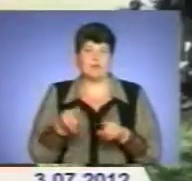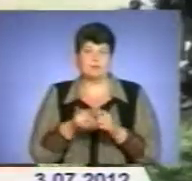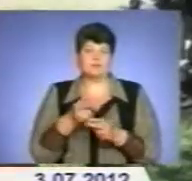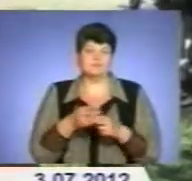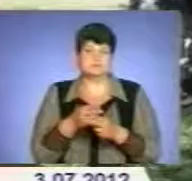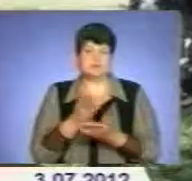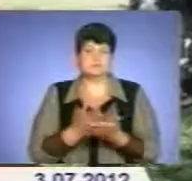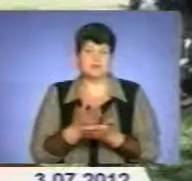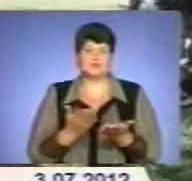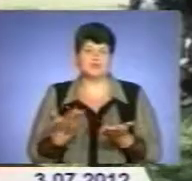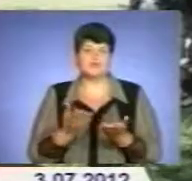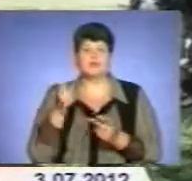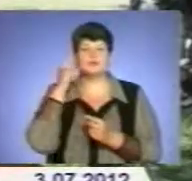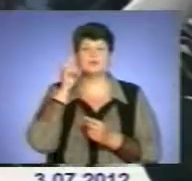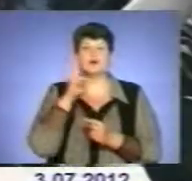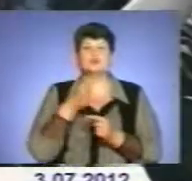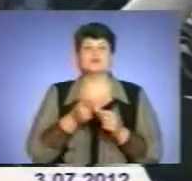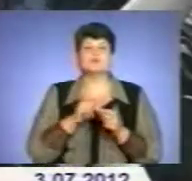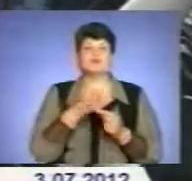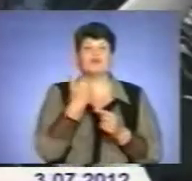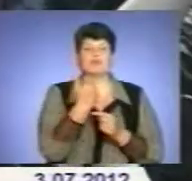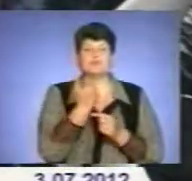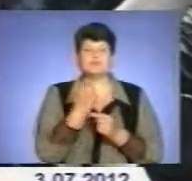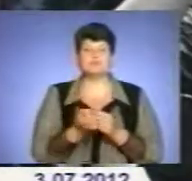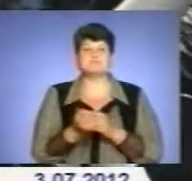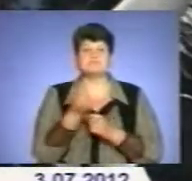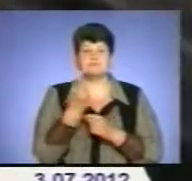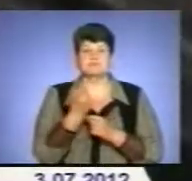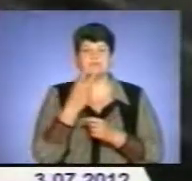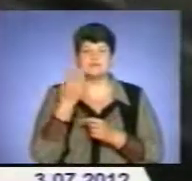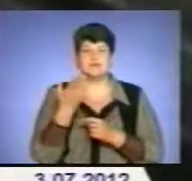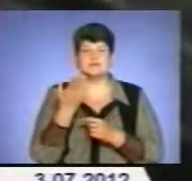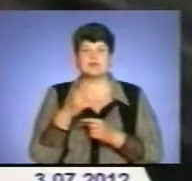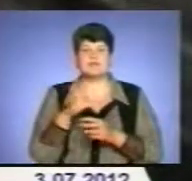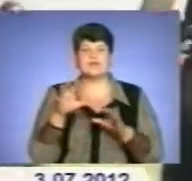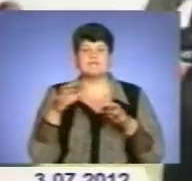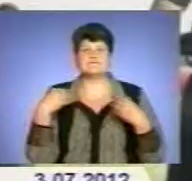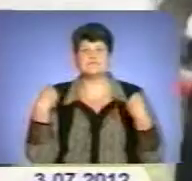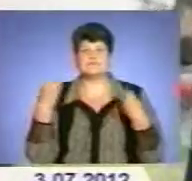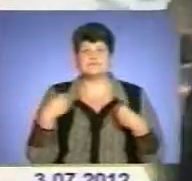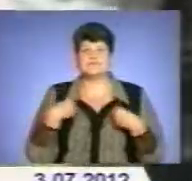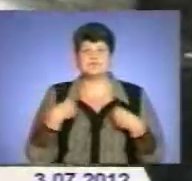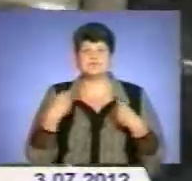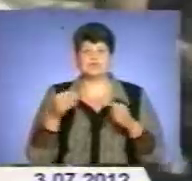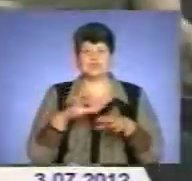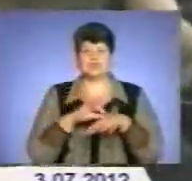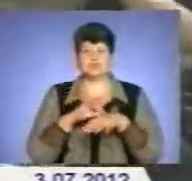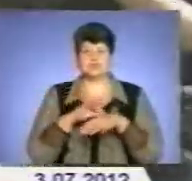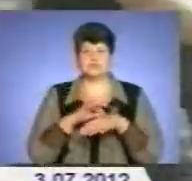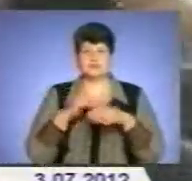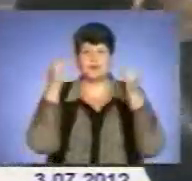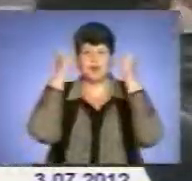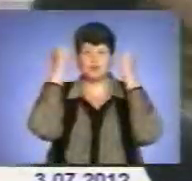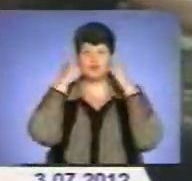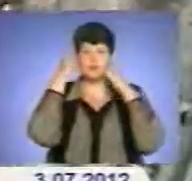Думка, а хто ж вони насправді з'являються в кожного, тільки не побачить байкера. На власниках – шкіряні куртки та штани, на голові – шолом